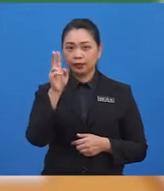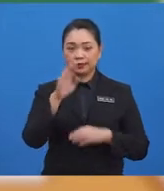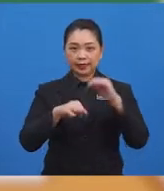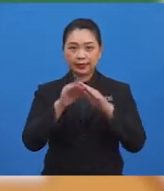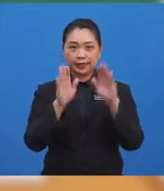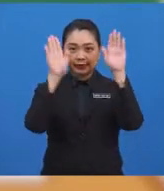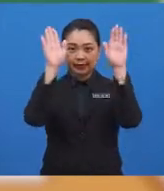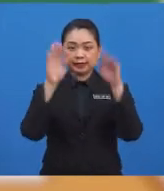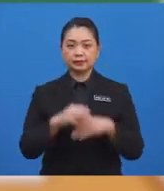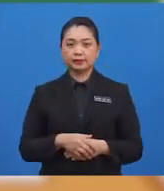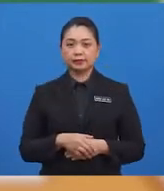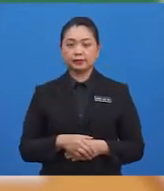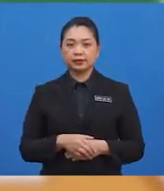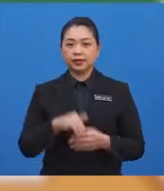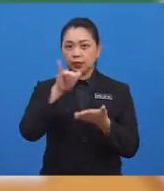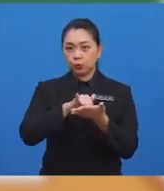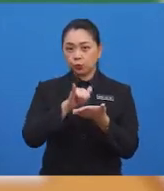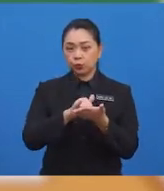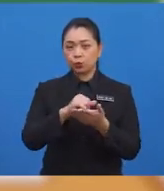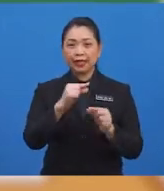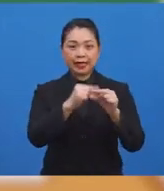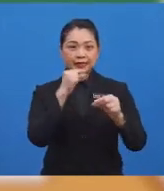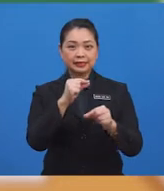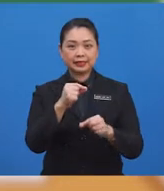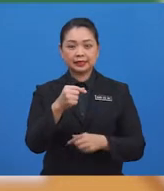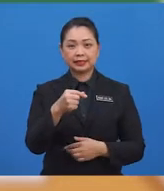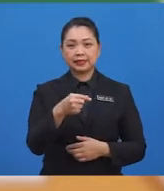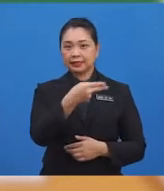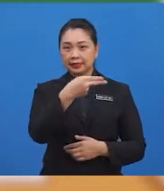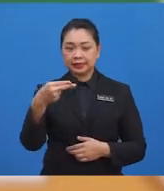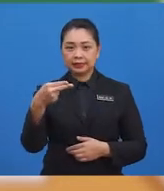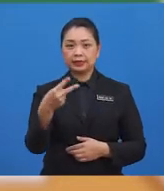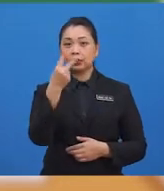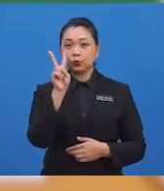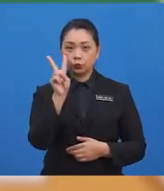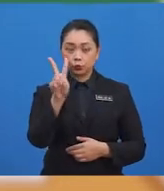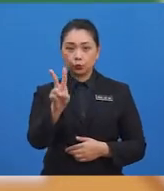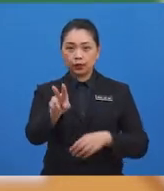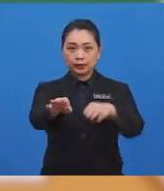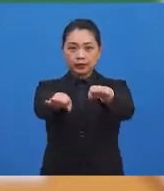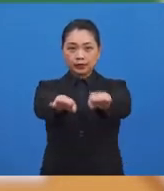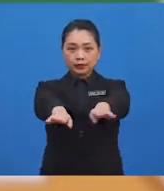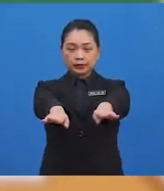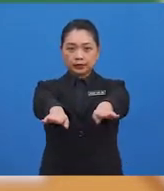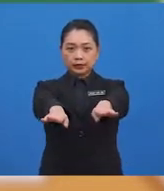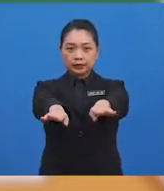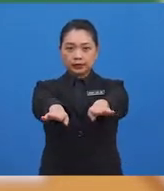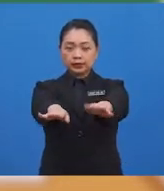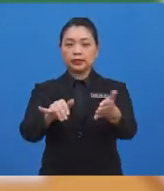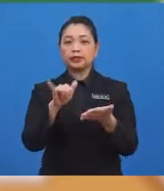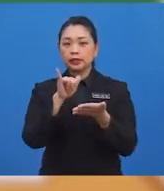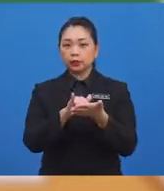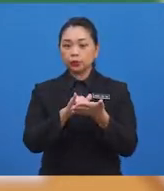tangan ke atas, itu garis selari. Dua tangan ke depan, dua tangan ke